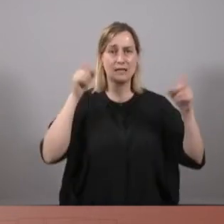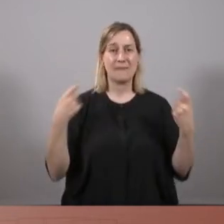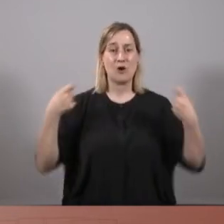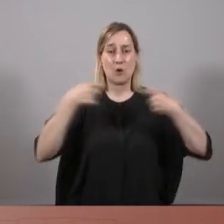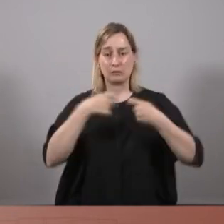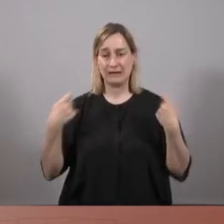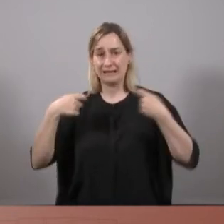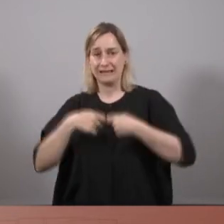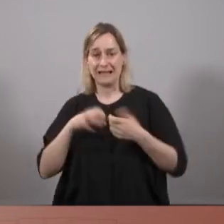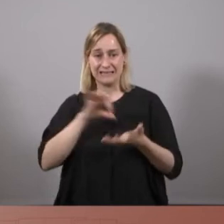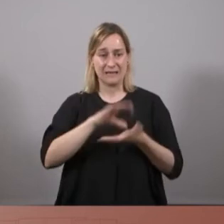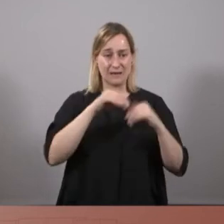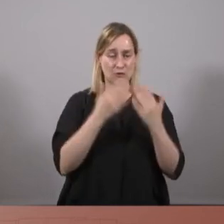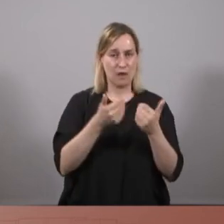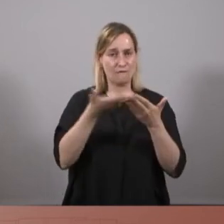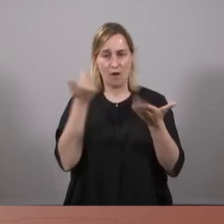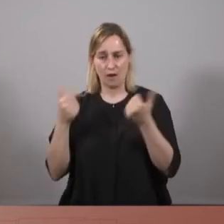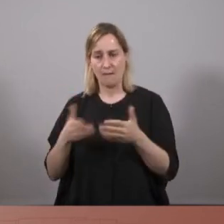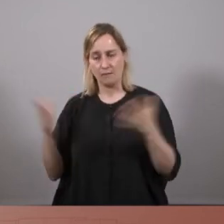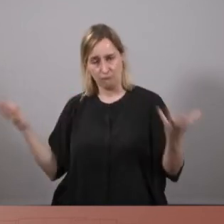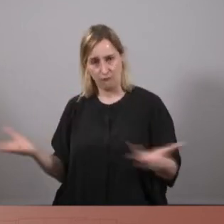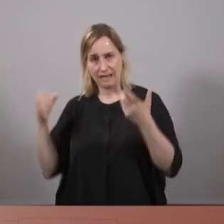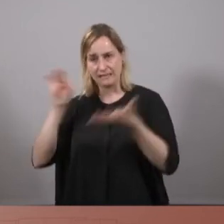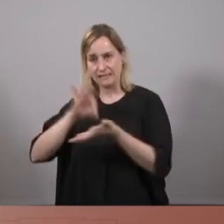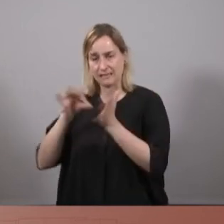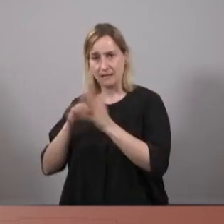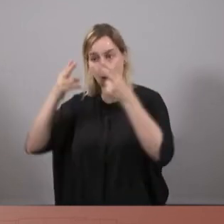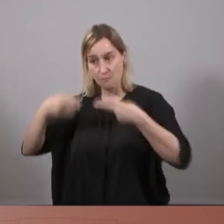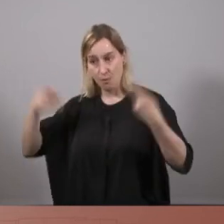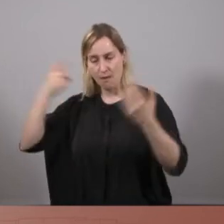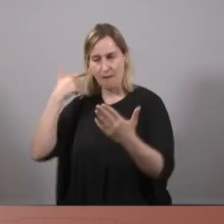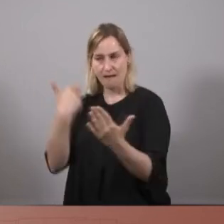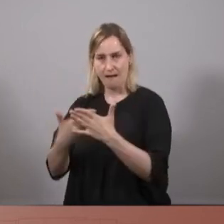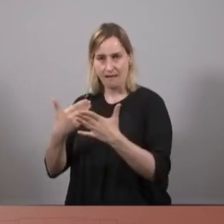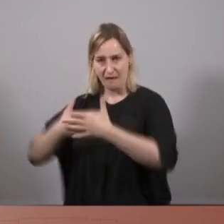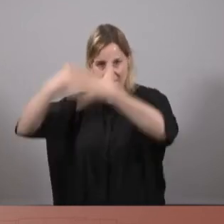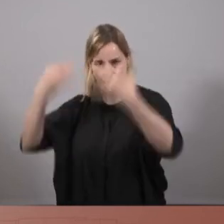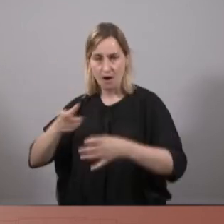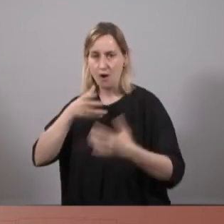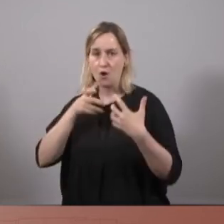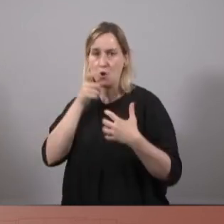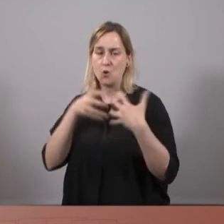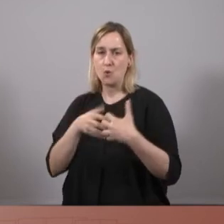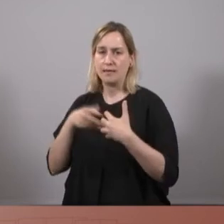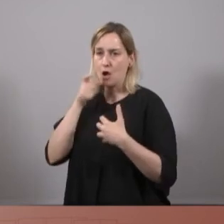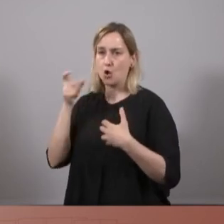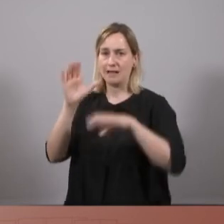el sistema escolar per fomentar el sistema públic, única eina per poder garantir la lluita contra la segregació,